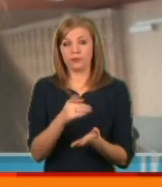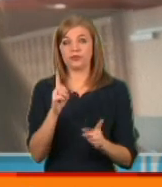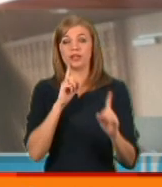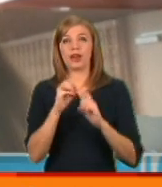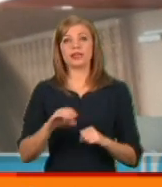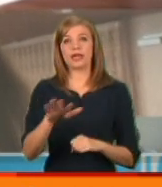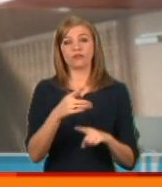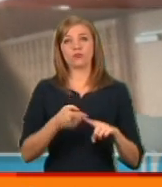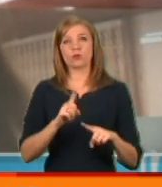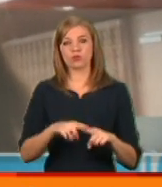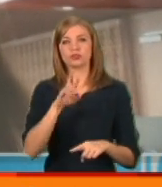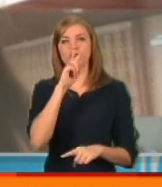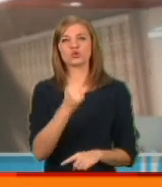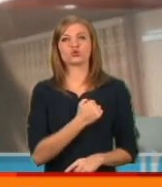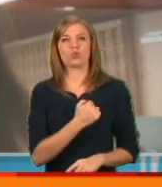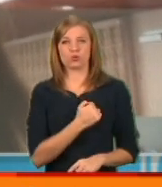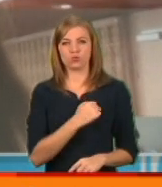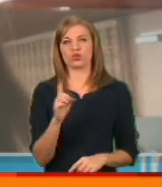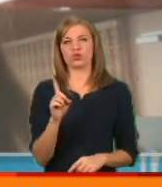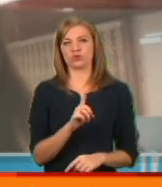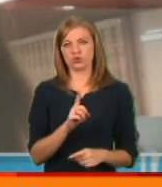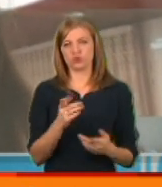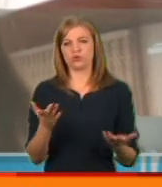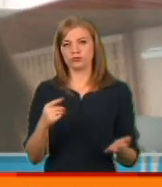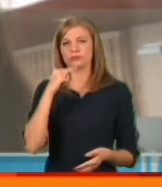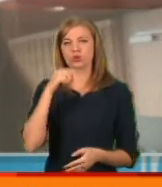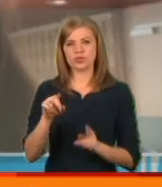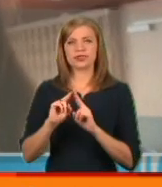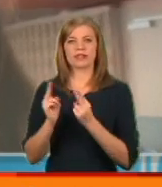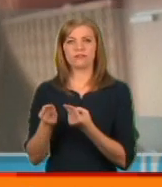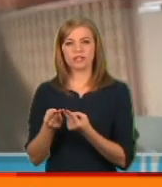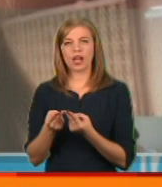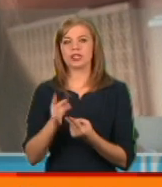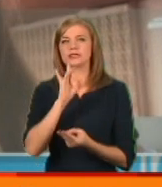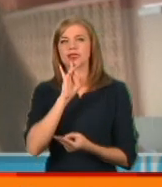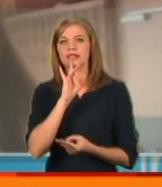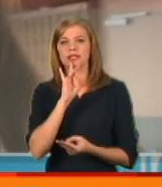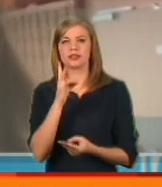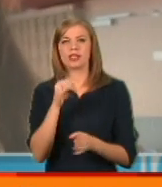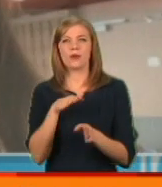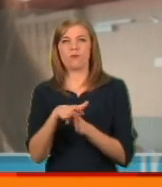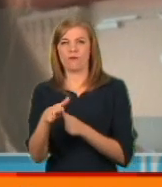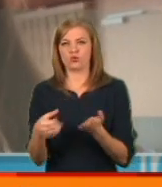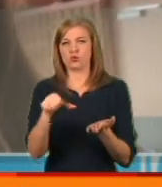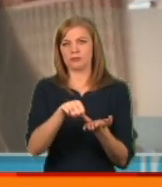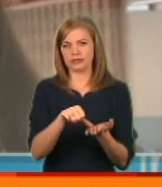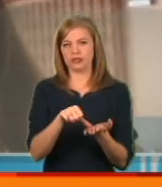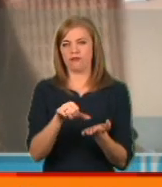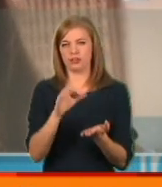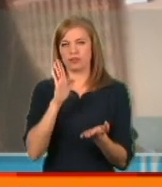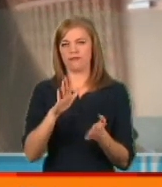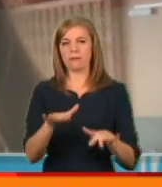Рада Європи про це шкодує, що Російська Федерація, не будучи повністю представленою